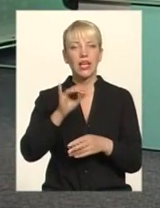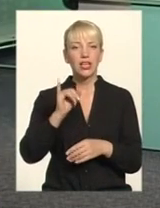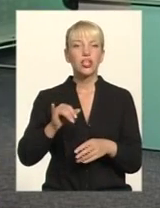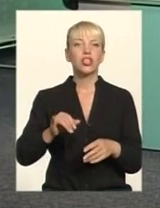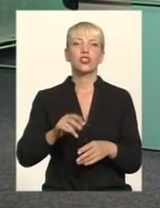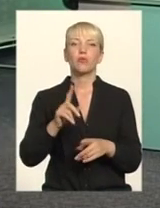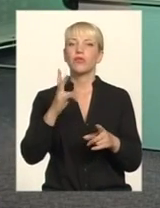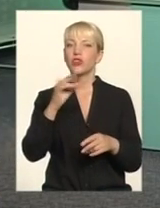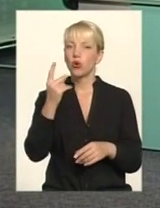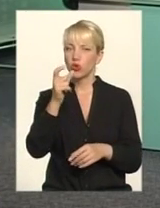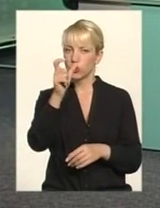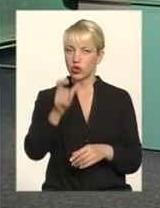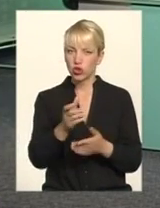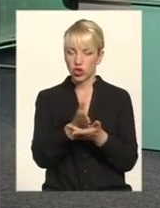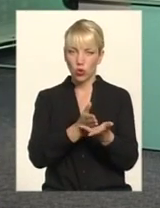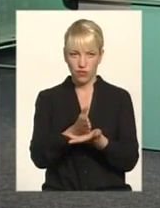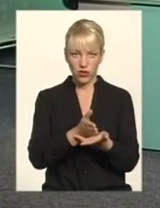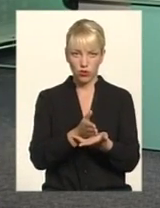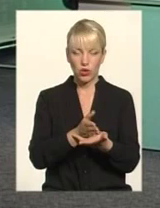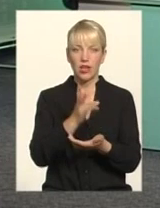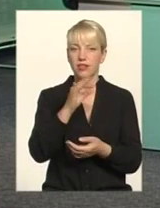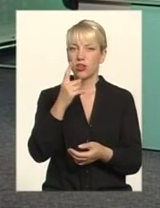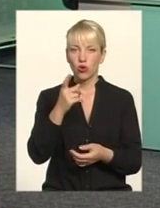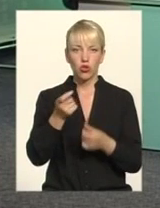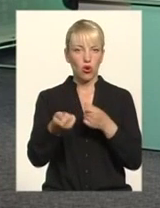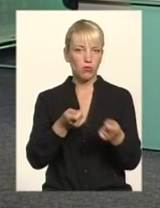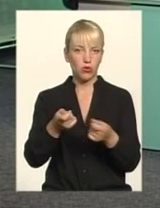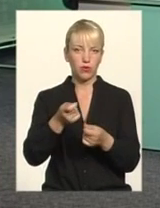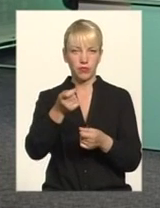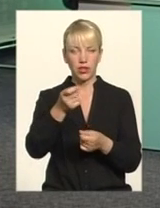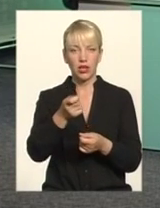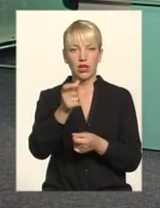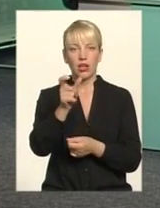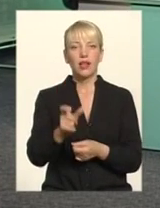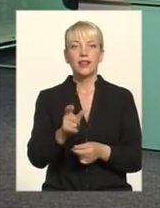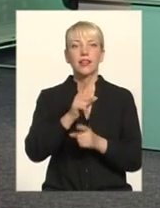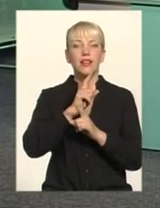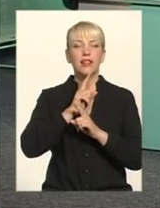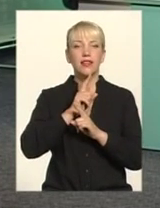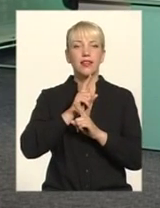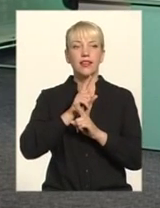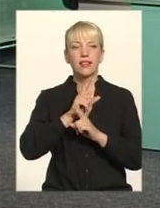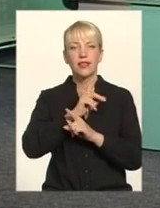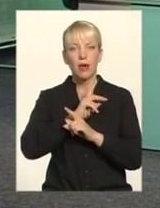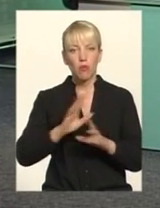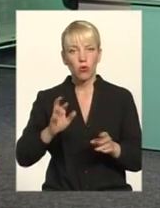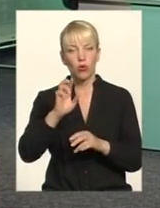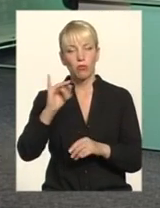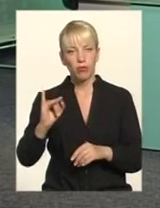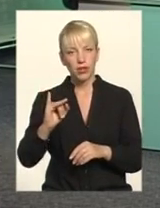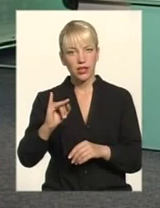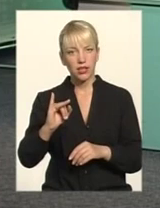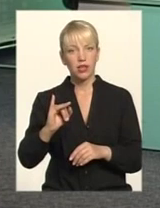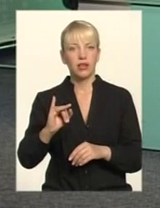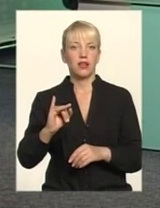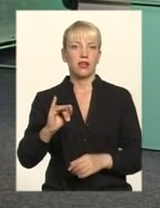жодному чиновнику Жодному можновладцю Не було повадно Вкотре